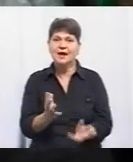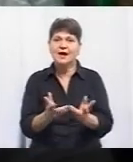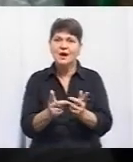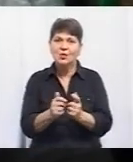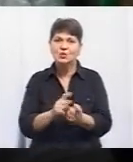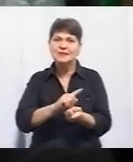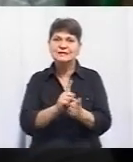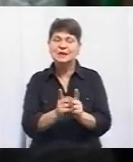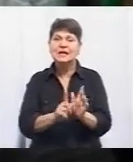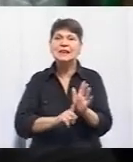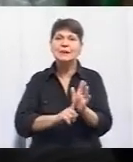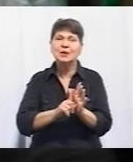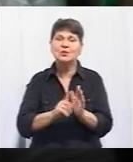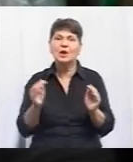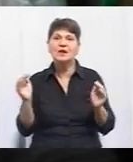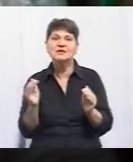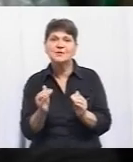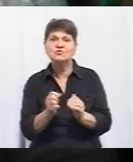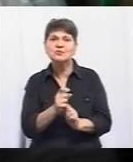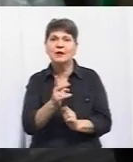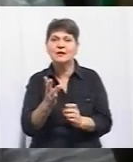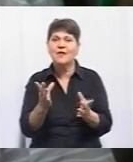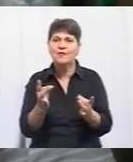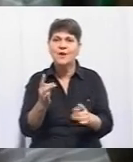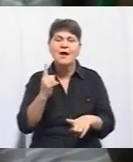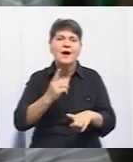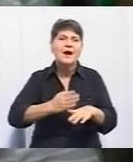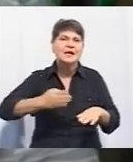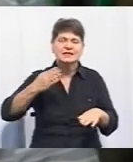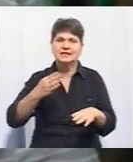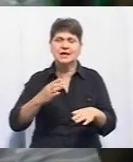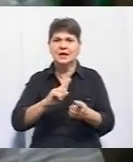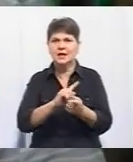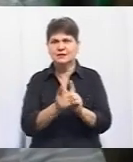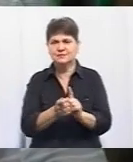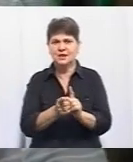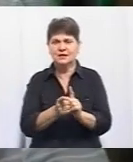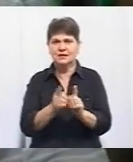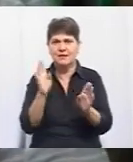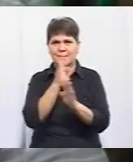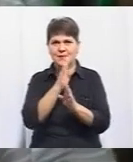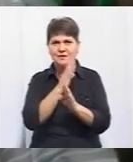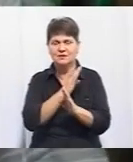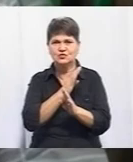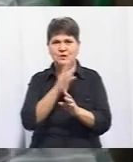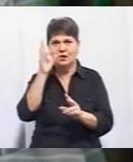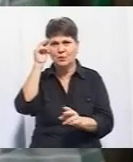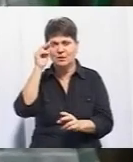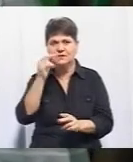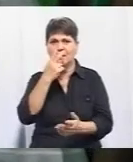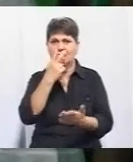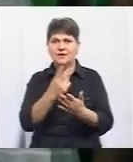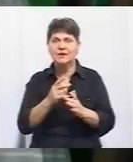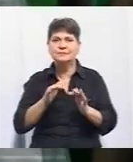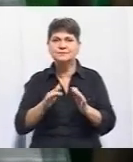температури, зменшення кількості вологості, різких змін кліматичних показників, відбувається процес зміни